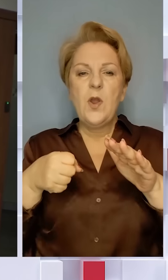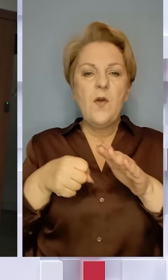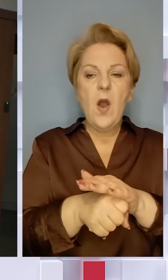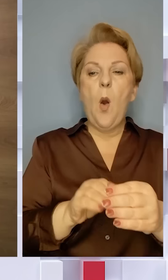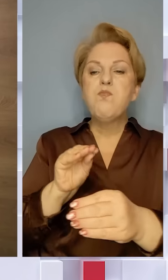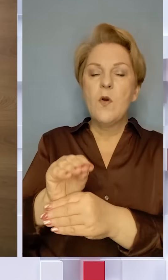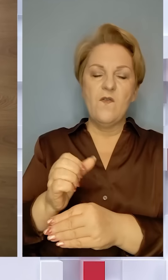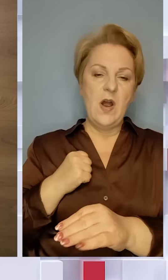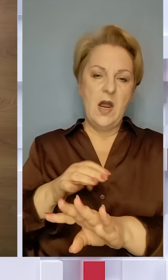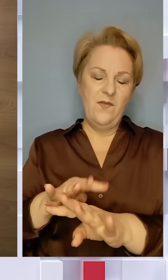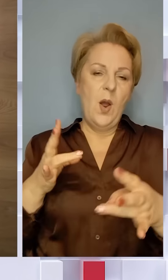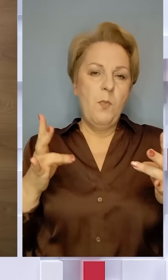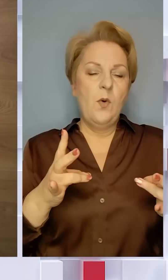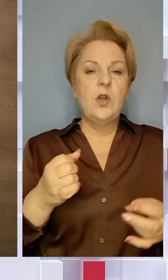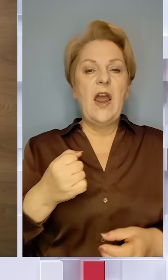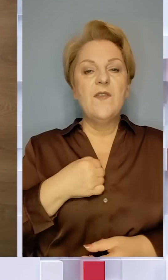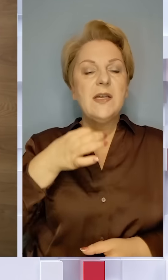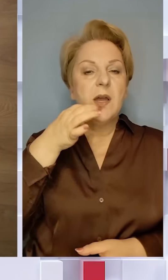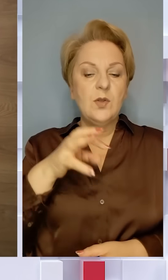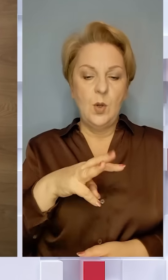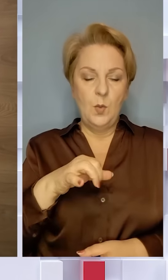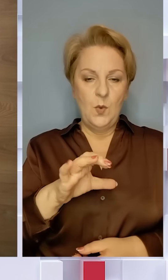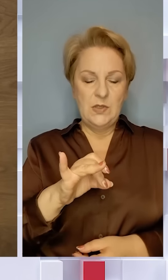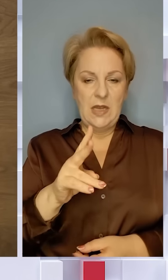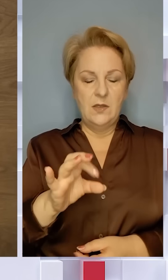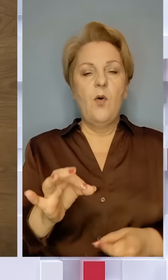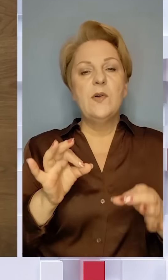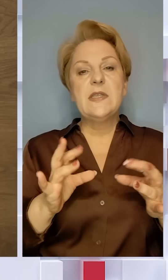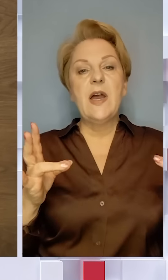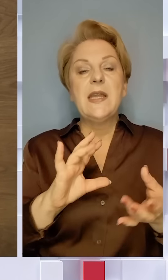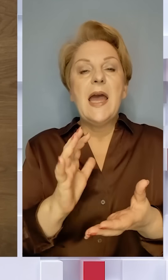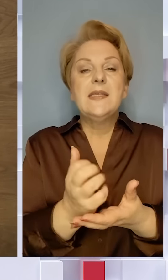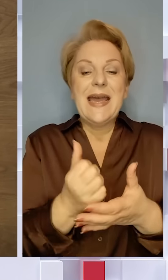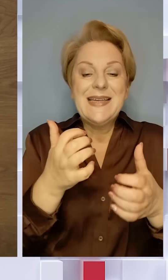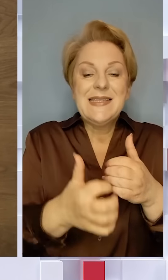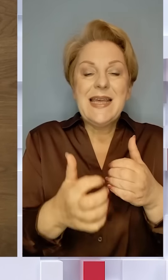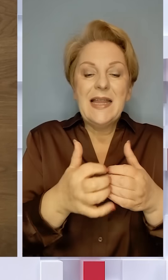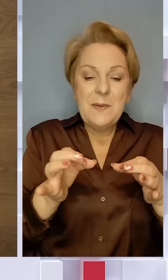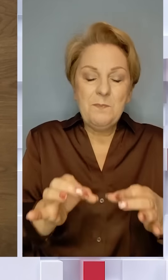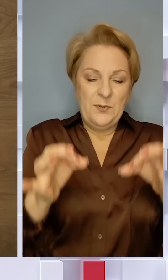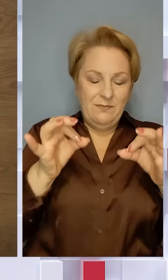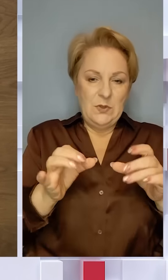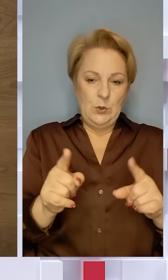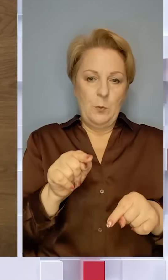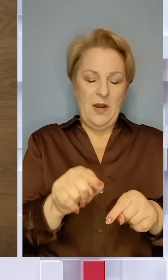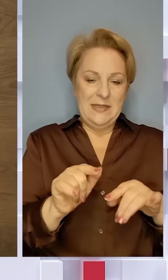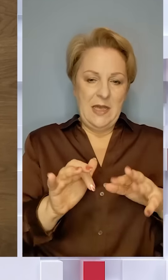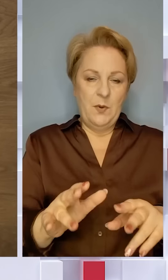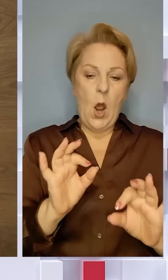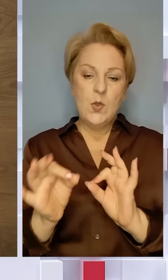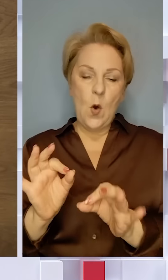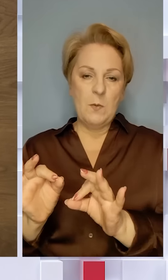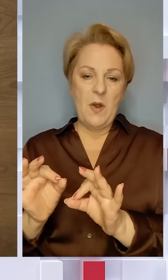на фронті потрібне, каже військовий експерт Олександр Мусієнко. Звичайно, треба знайти золотий баланс і середину між тим, щоб цей процес